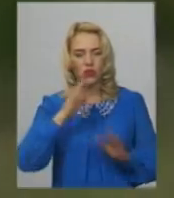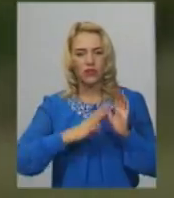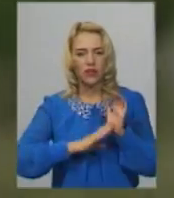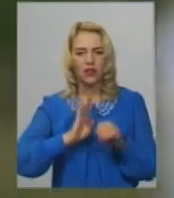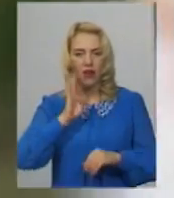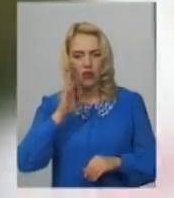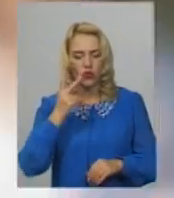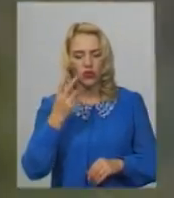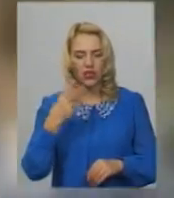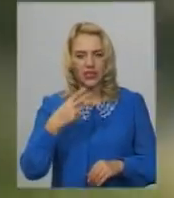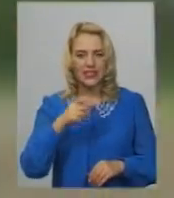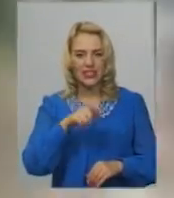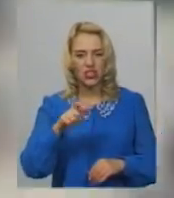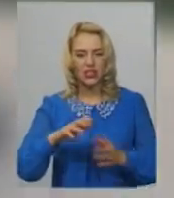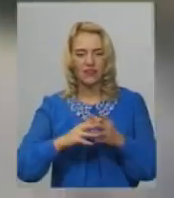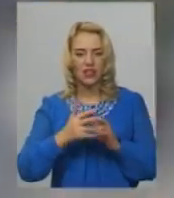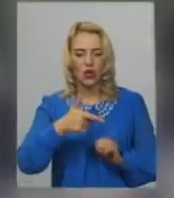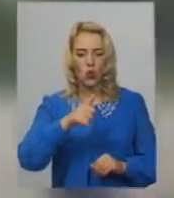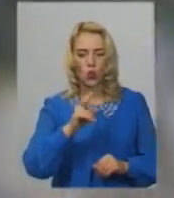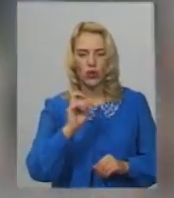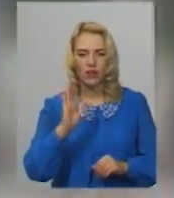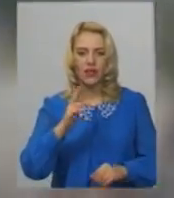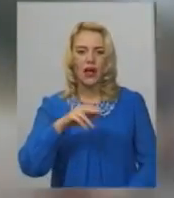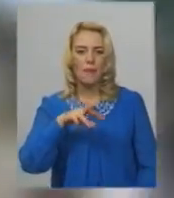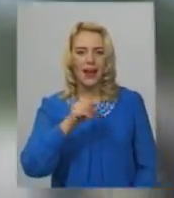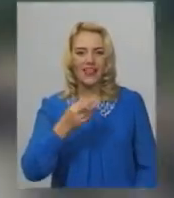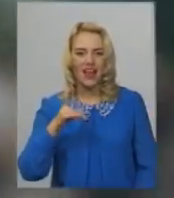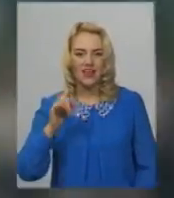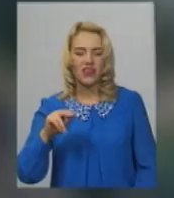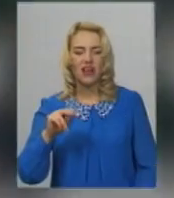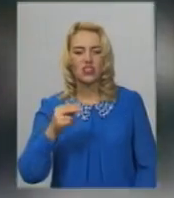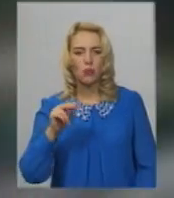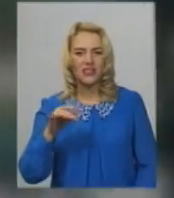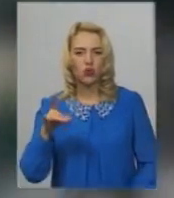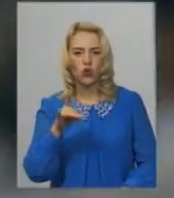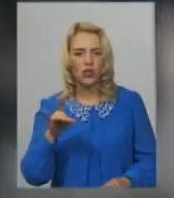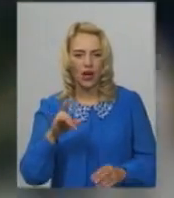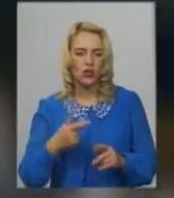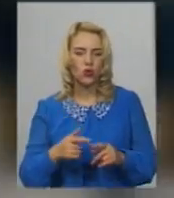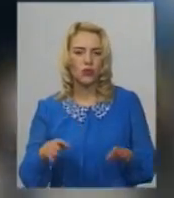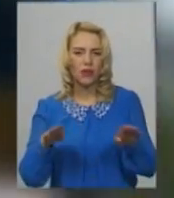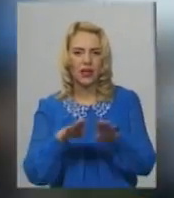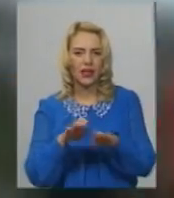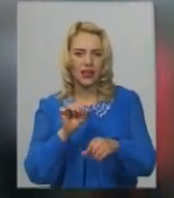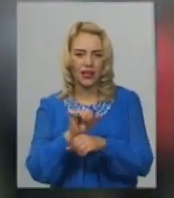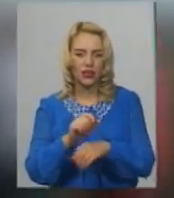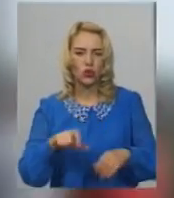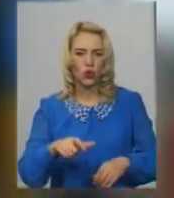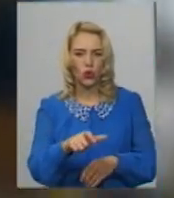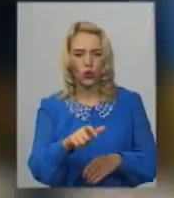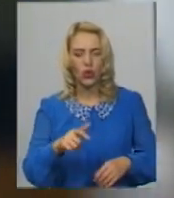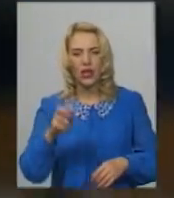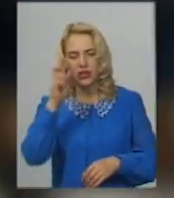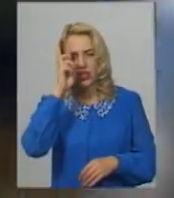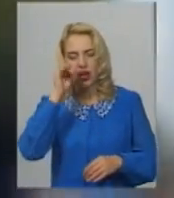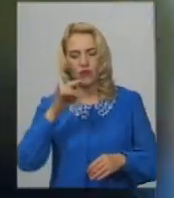ранку 30 жителів сіл Гуків та Мар'янівка Чеморовецького району перекрили дві дороги державного та регіонального значення. Основні